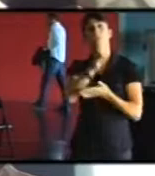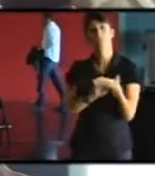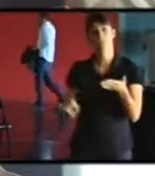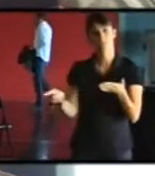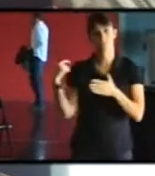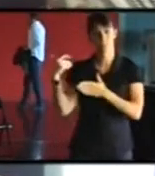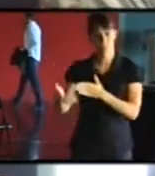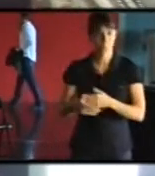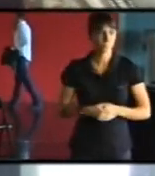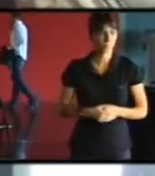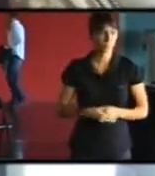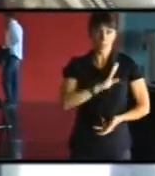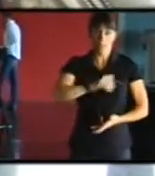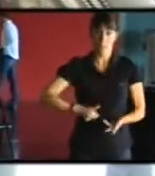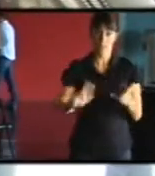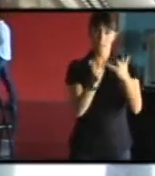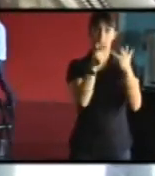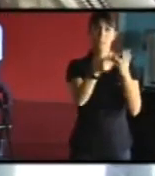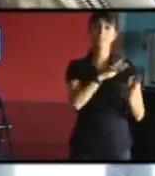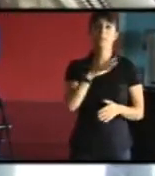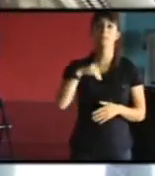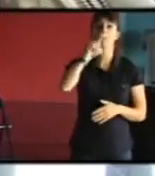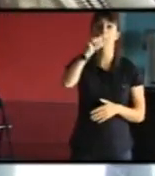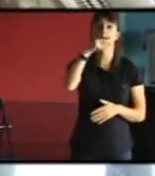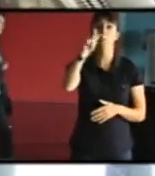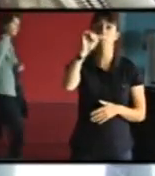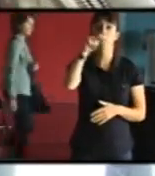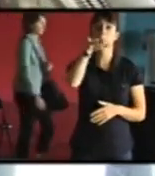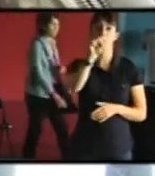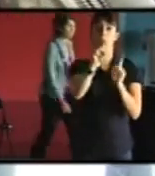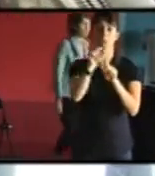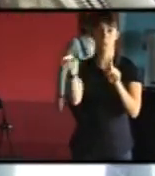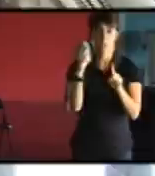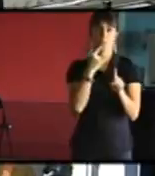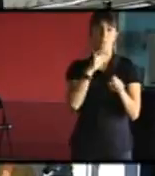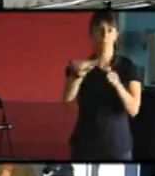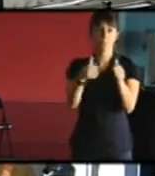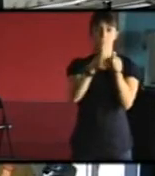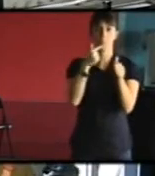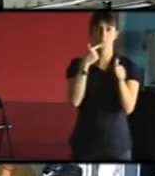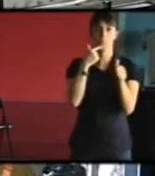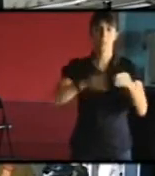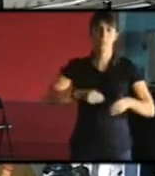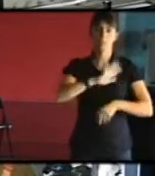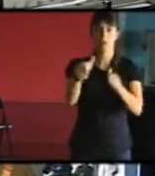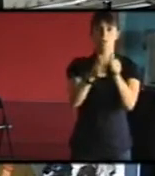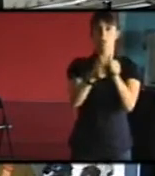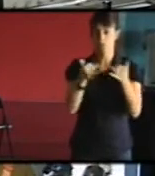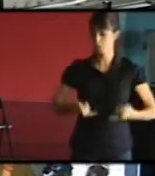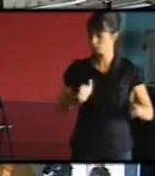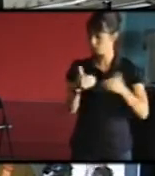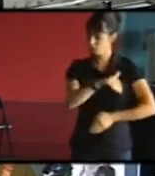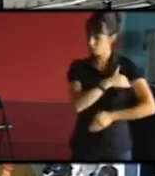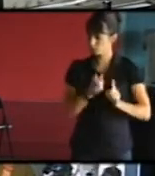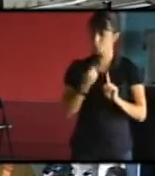ce tour de table, Corinne Langlois, qui est directeure générale adjointe de l'AURBA, l'agence d'urbanisme de Bordeaux.